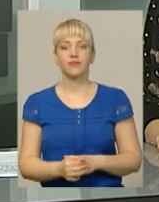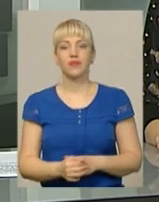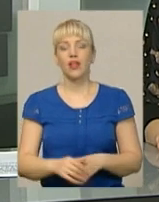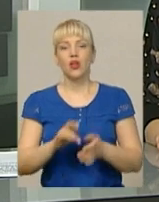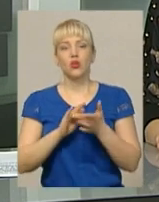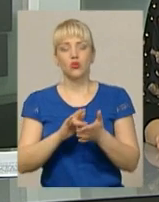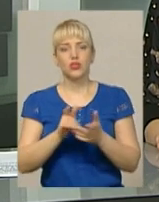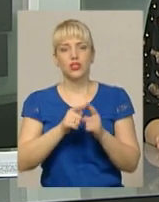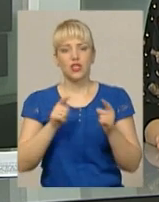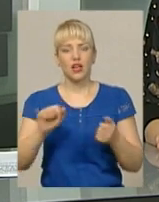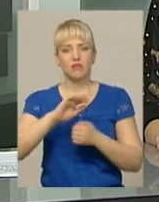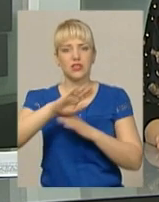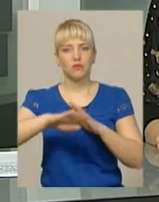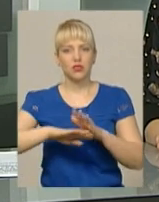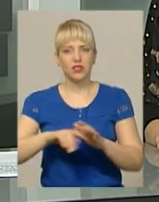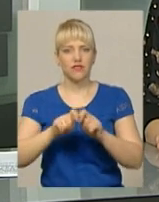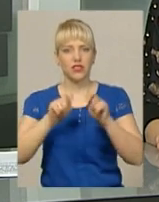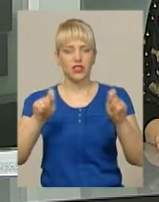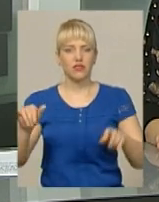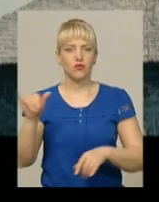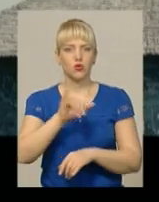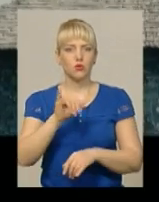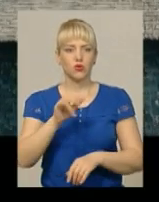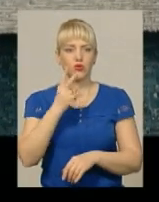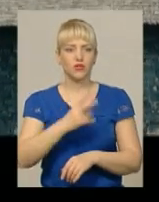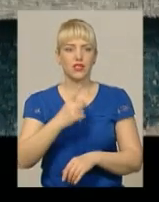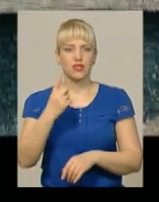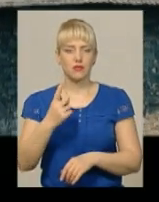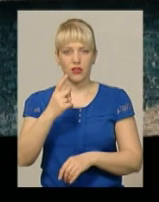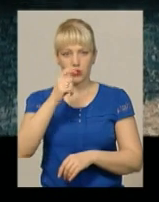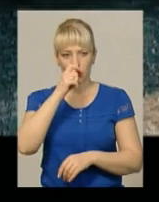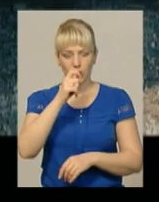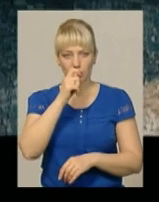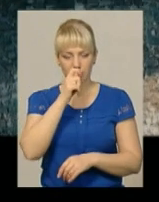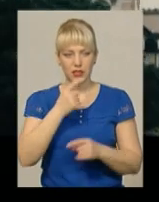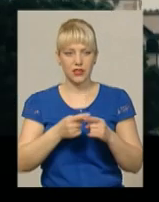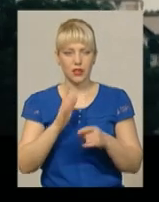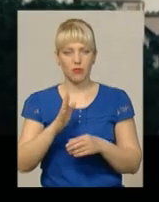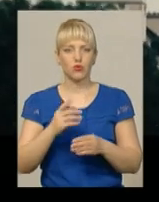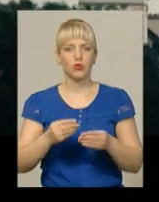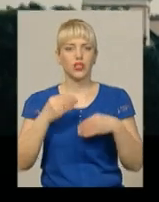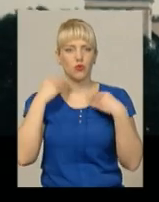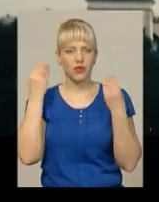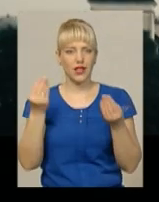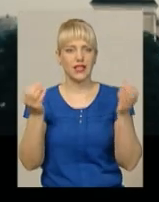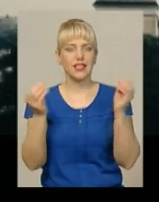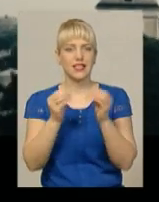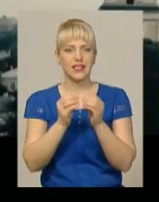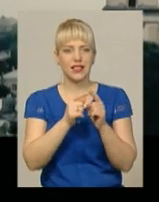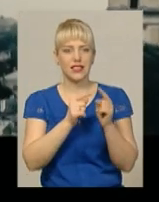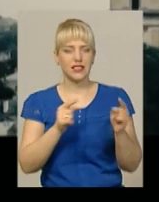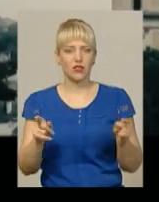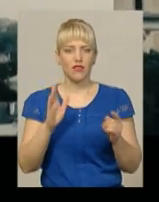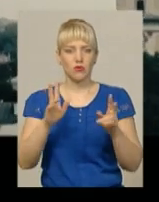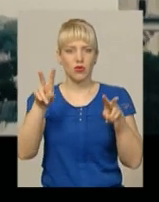Туристичний сезон у Кам'янці-Подільському відкриють у суботу 21 квітня. Це буде ювілейний, десятий за ліком сезон. Він матиме